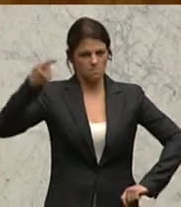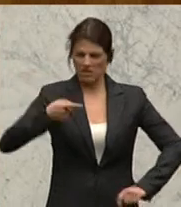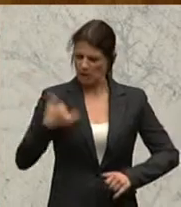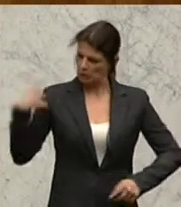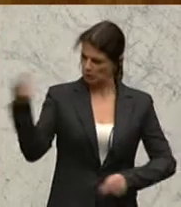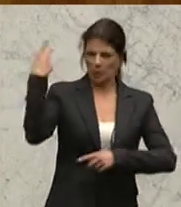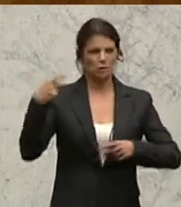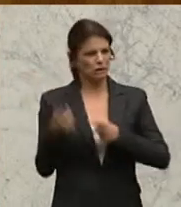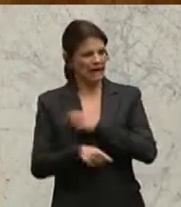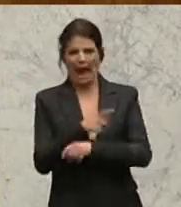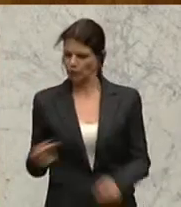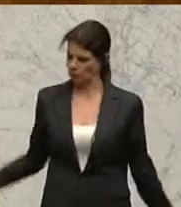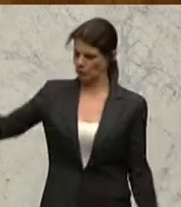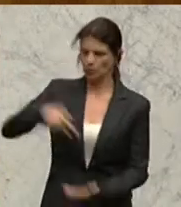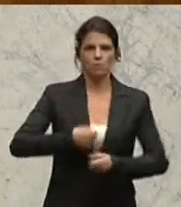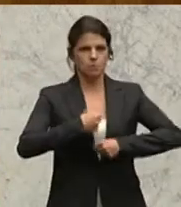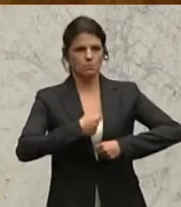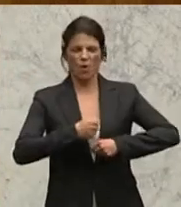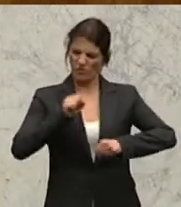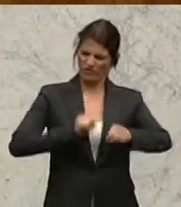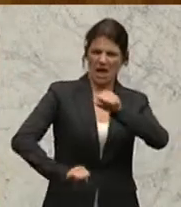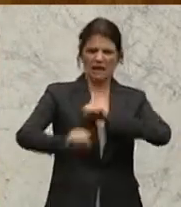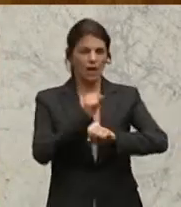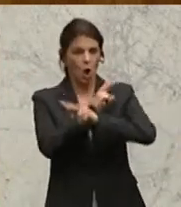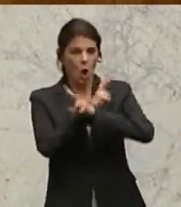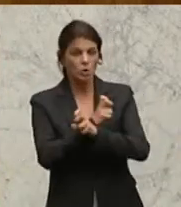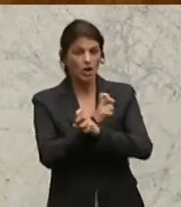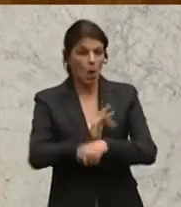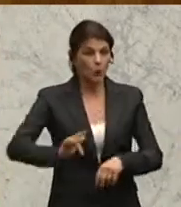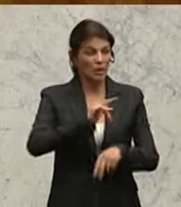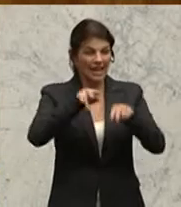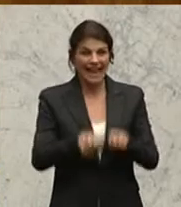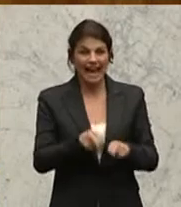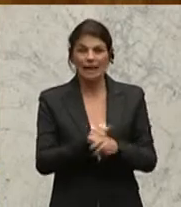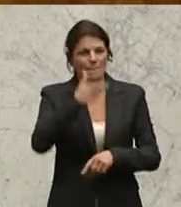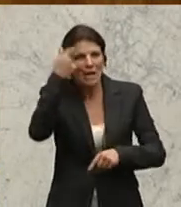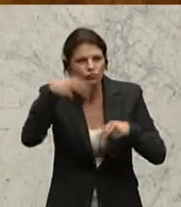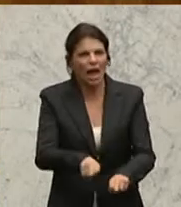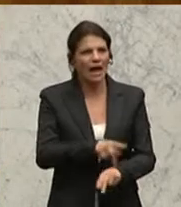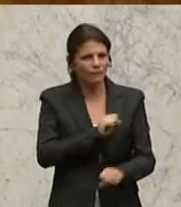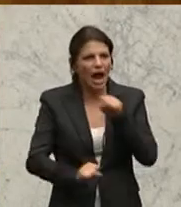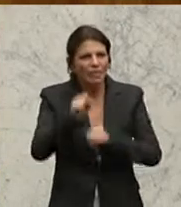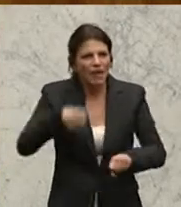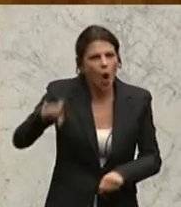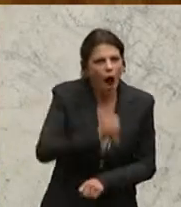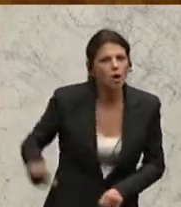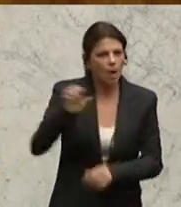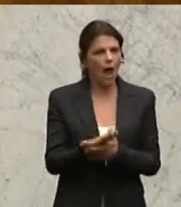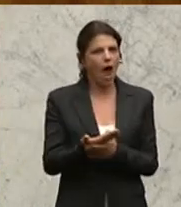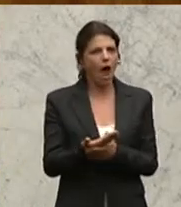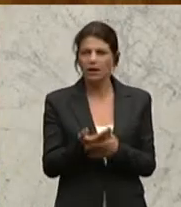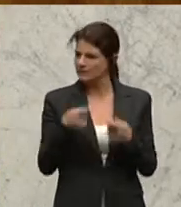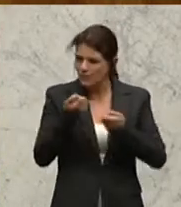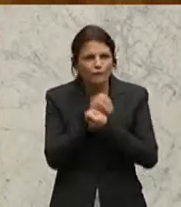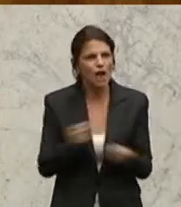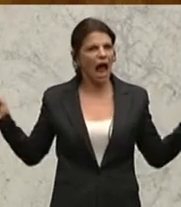... sich hierher und verteidigt österreichische Grundrechte, Menschenrechte in Europa, Freiheitsrechte,